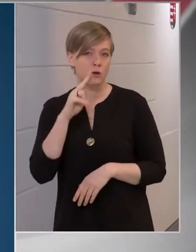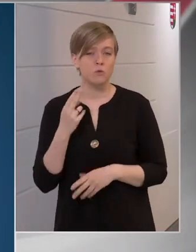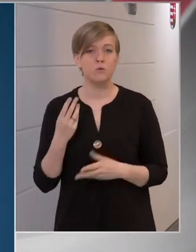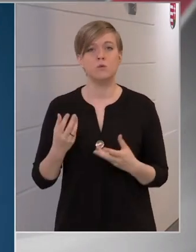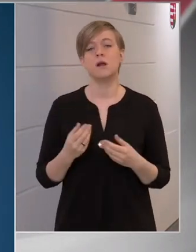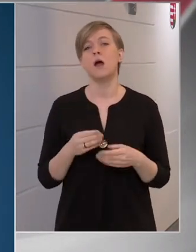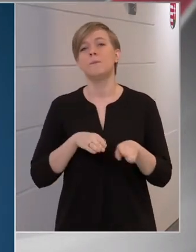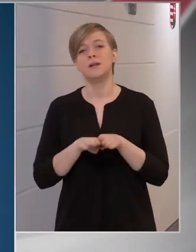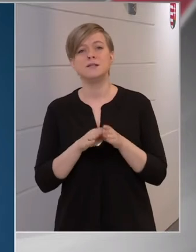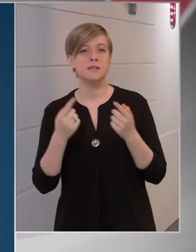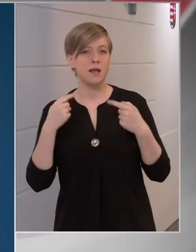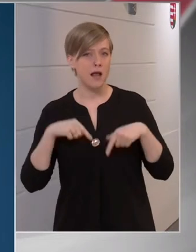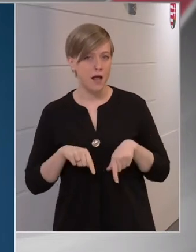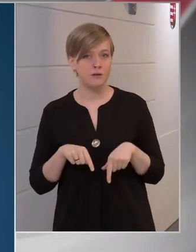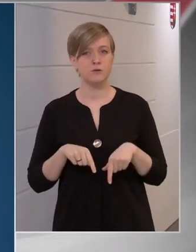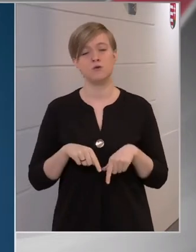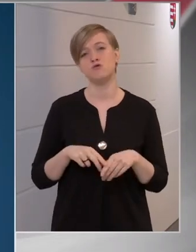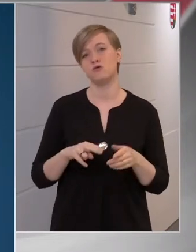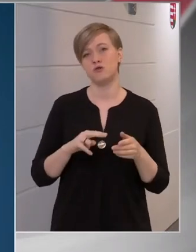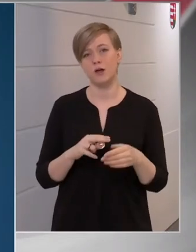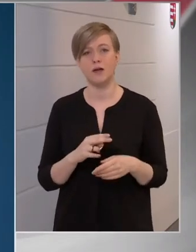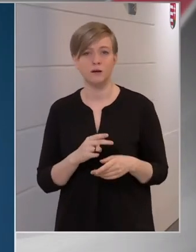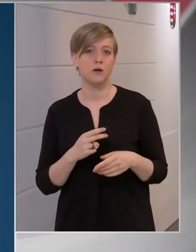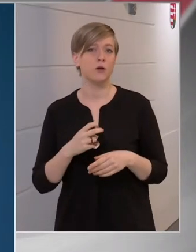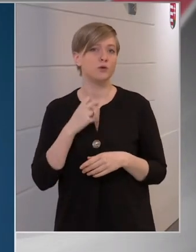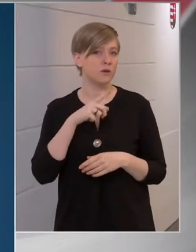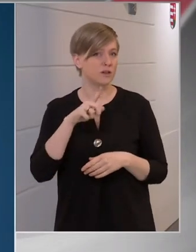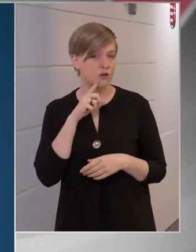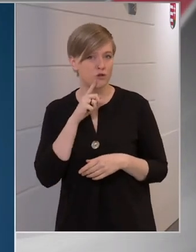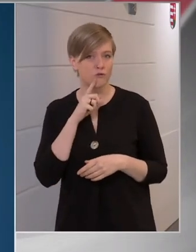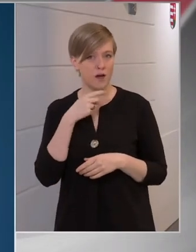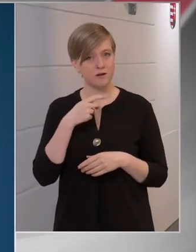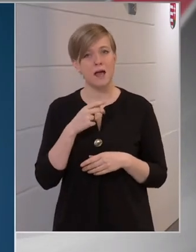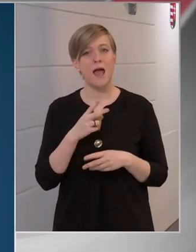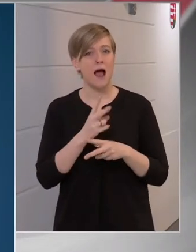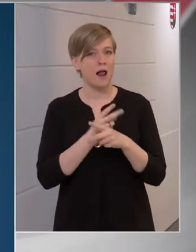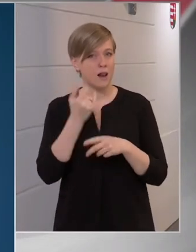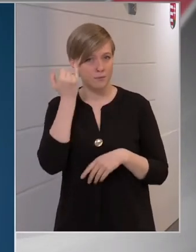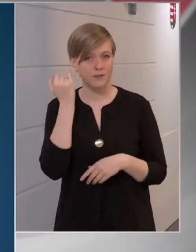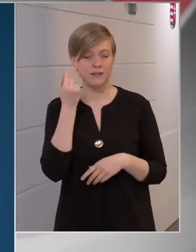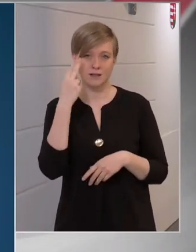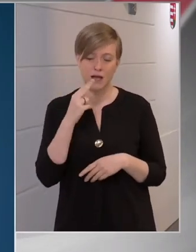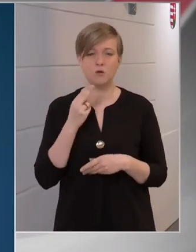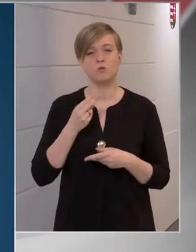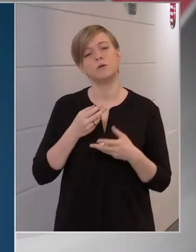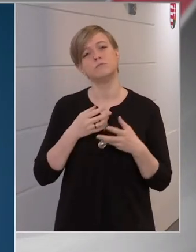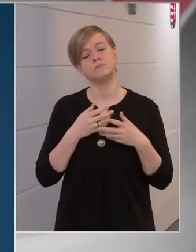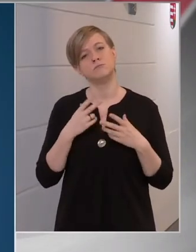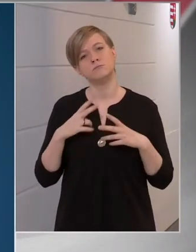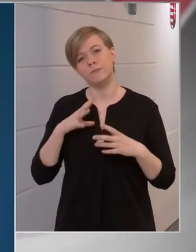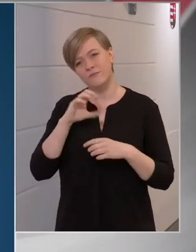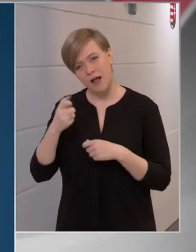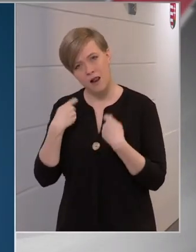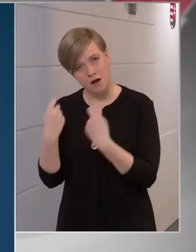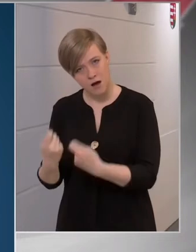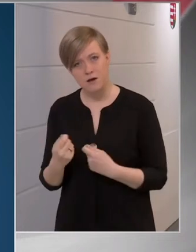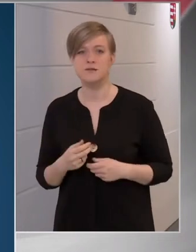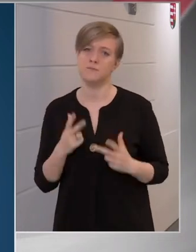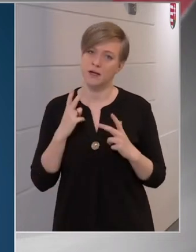a miniszterelnökség Györgyi István államtitkár úr személyesen adott hosszú tájékoztatást, ő is ezt megnyugtatónak nevezte. Tehát